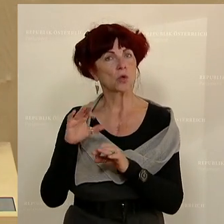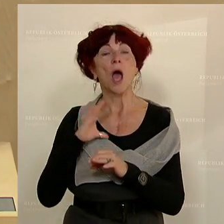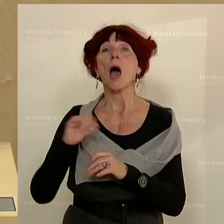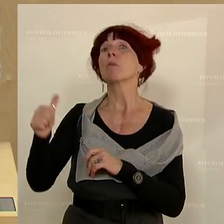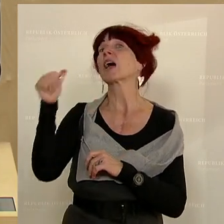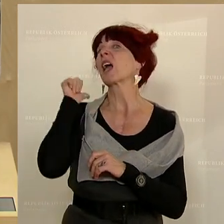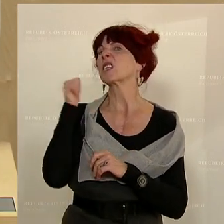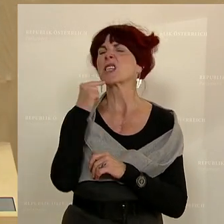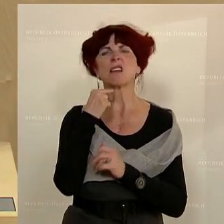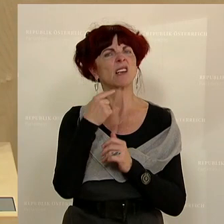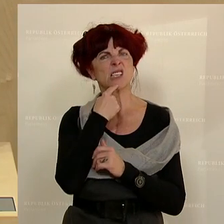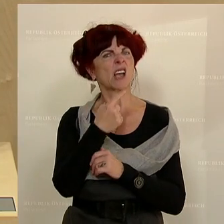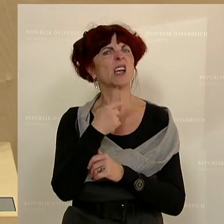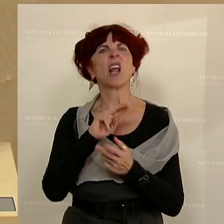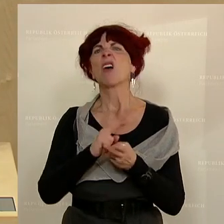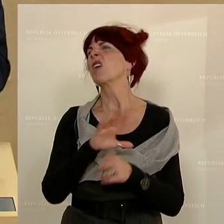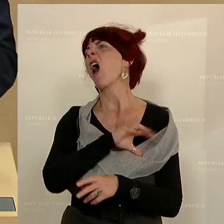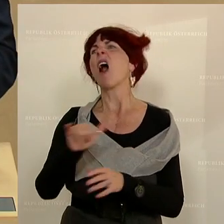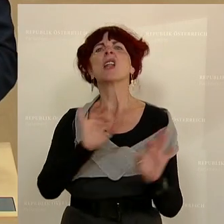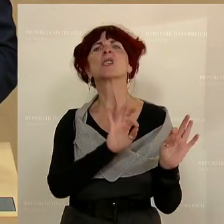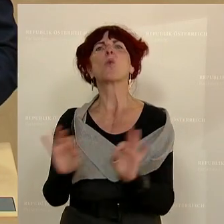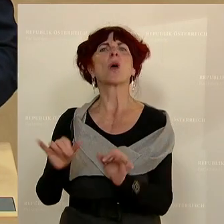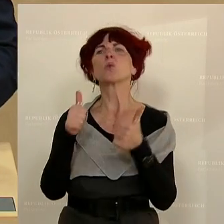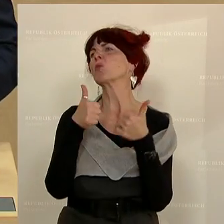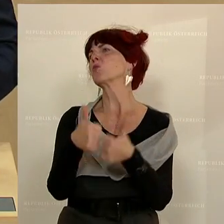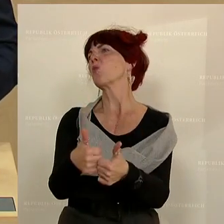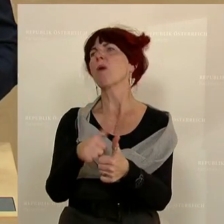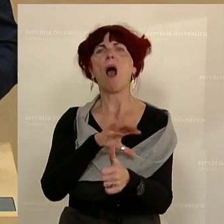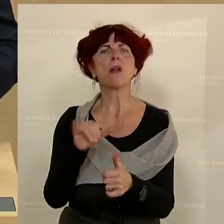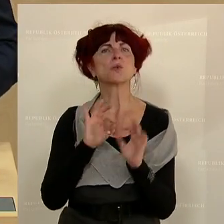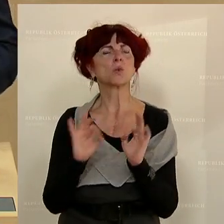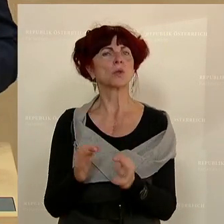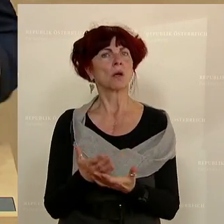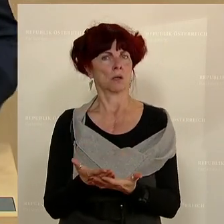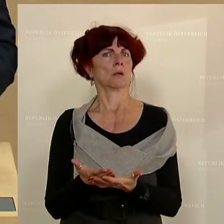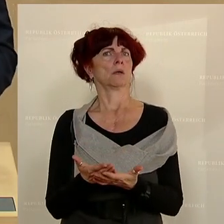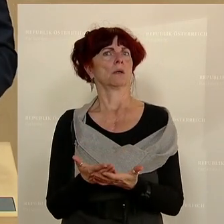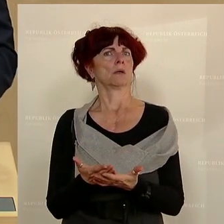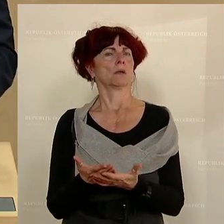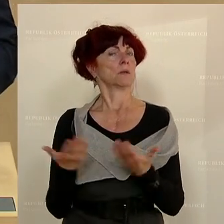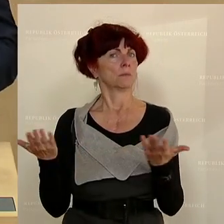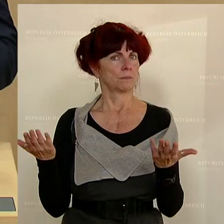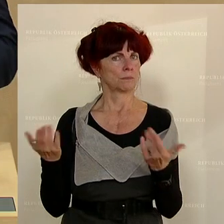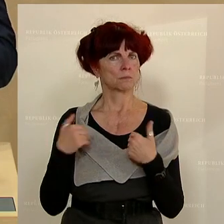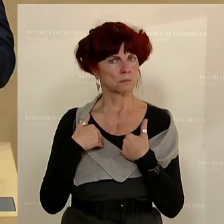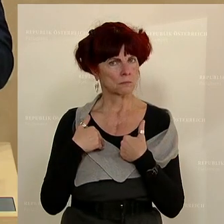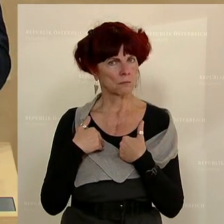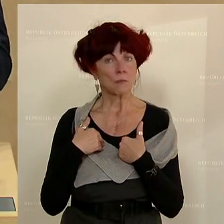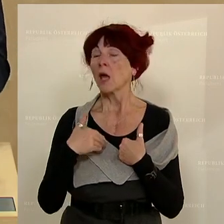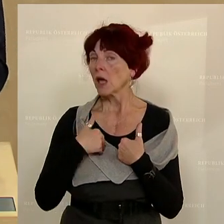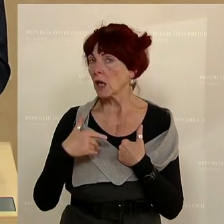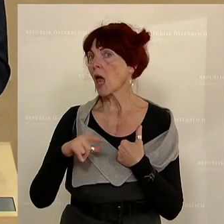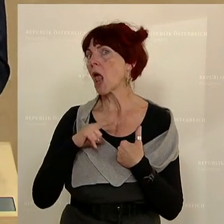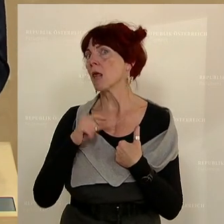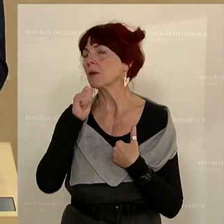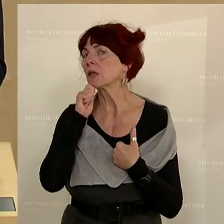auch so gebracht, wie wenn alles okay und alles gut und alles in bester Ordnung wäre. Und ich erlebe es wirklich